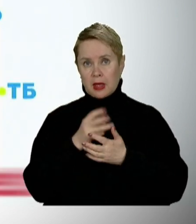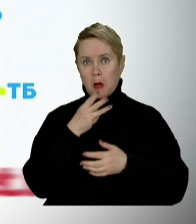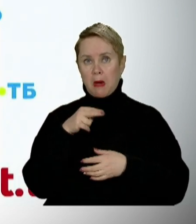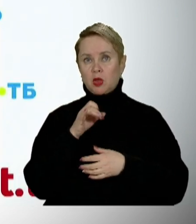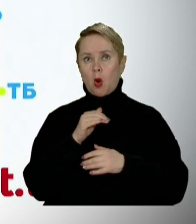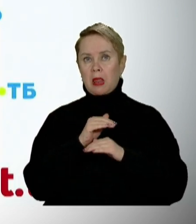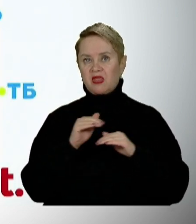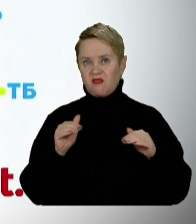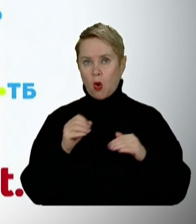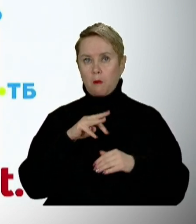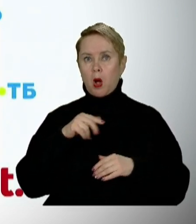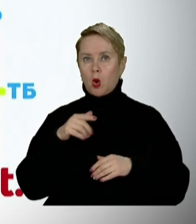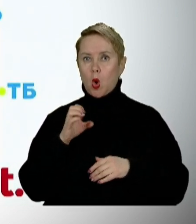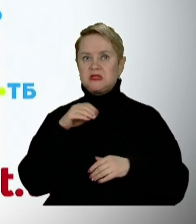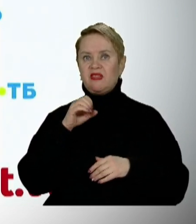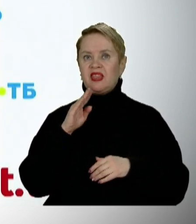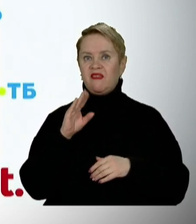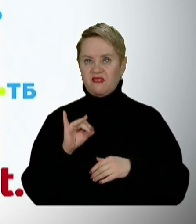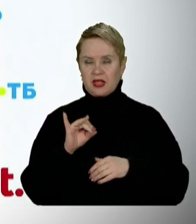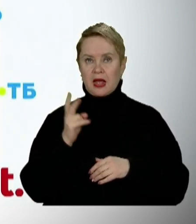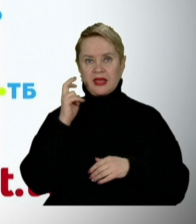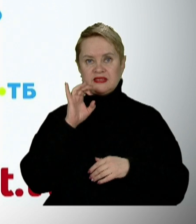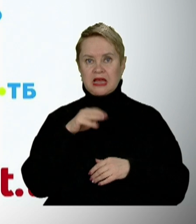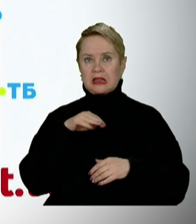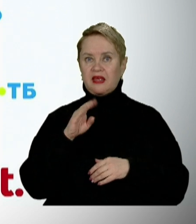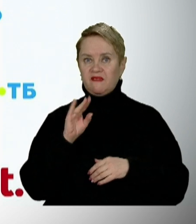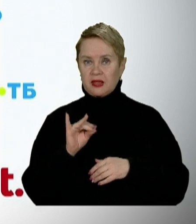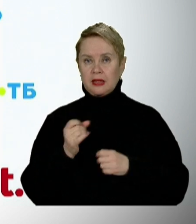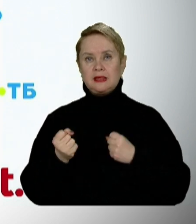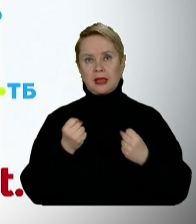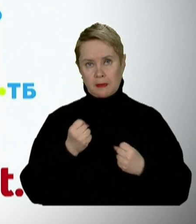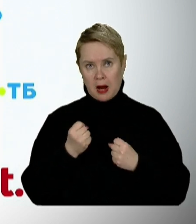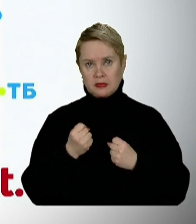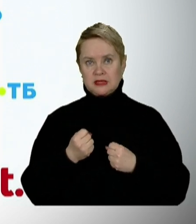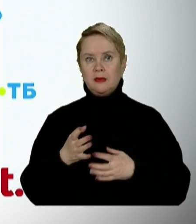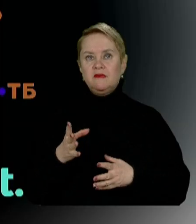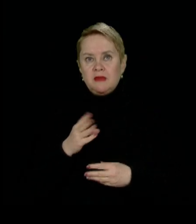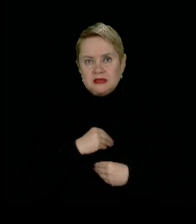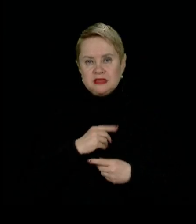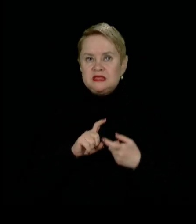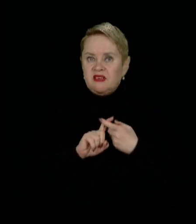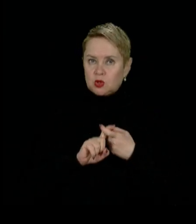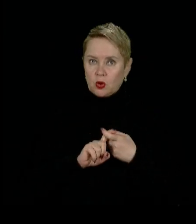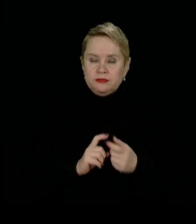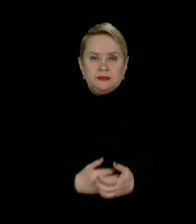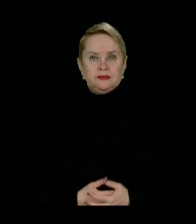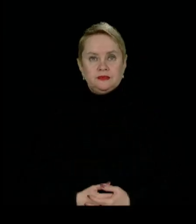медіаплатформах Мегого, Світ ТІВІ, Київстар ТІВІ. Тримаємося та тримаємо зв'язок.